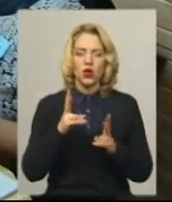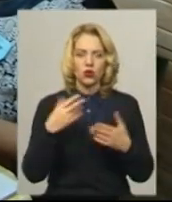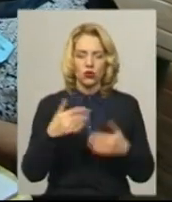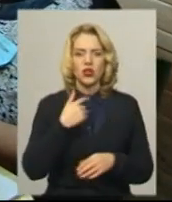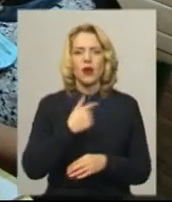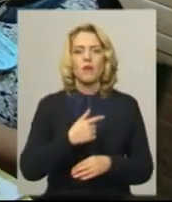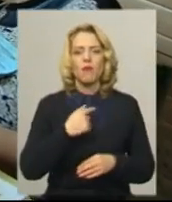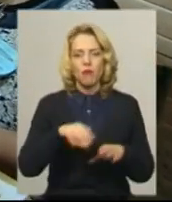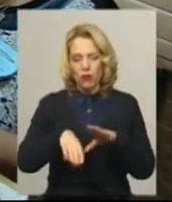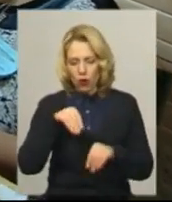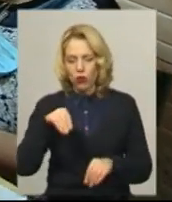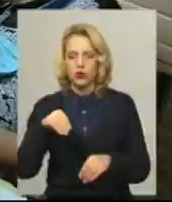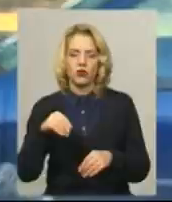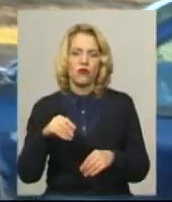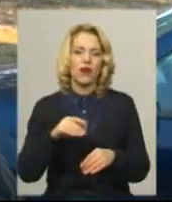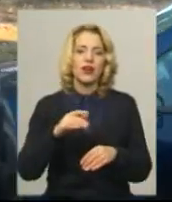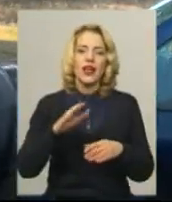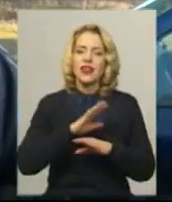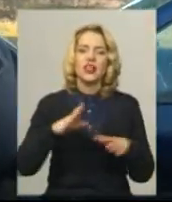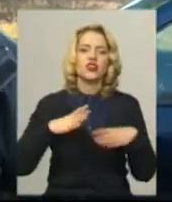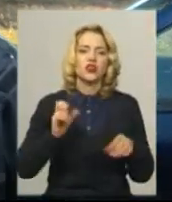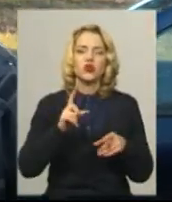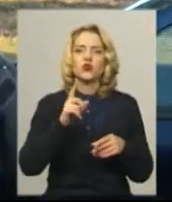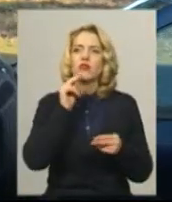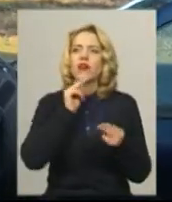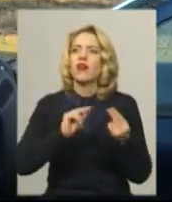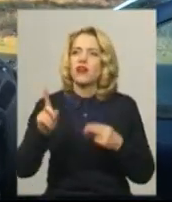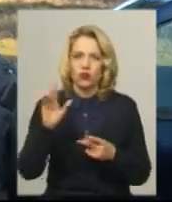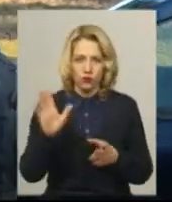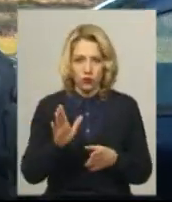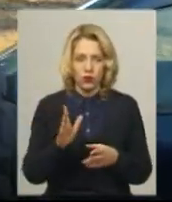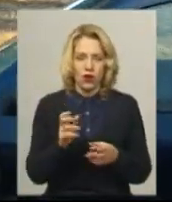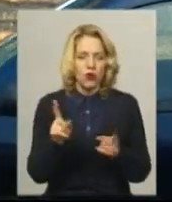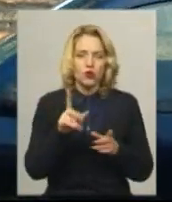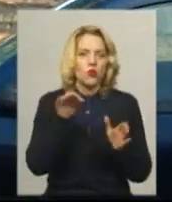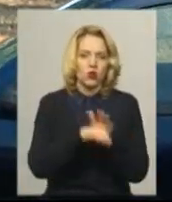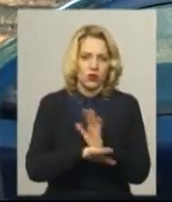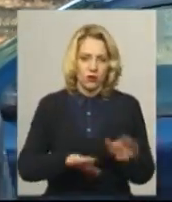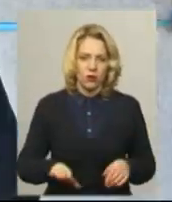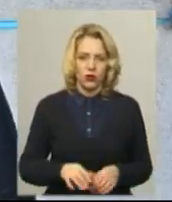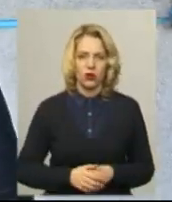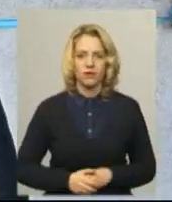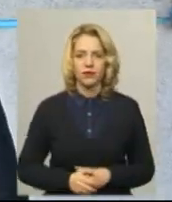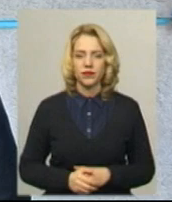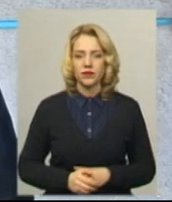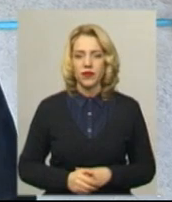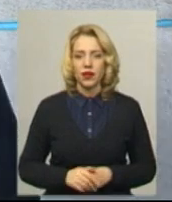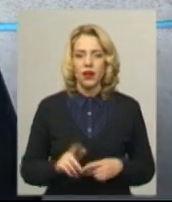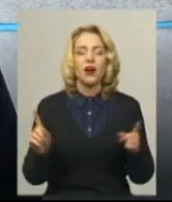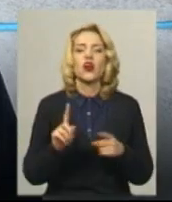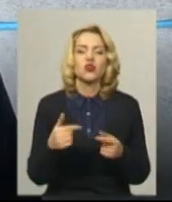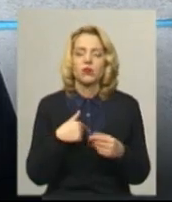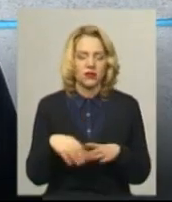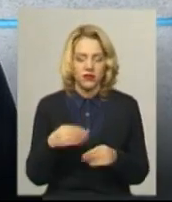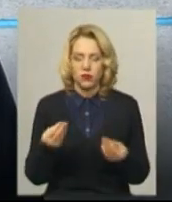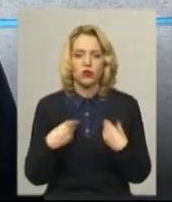великі зміни. Кажуть, аби гірше не було. Крайшого, я що знаю, так як є, хай буде не гіршого ж було. А що мені ті вибори